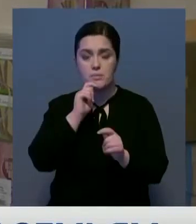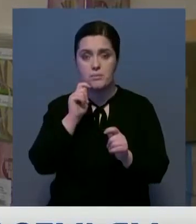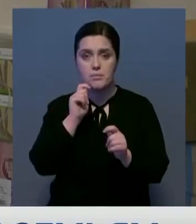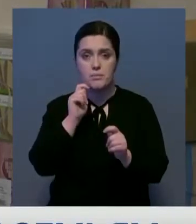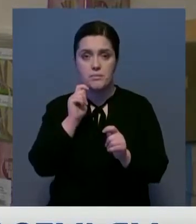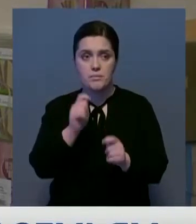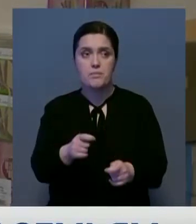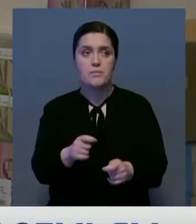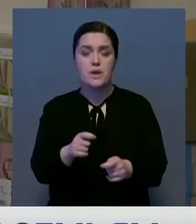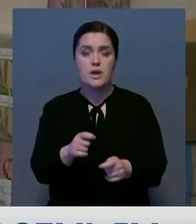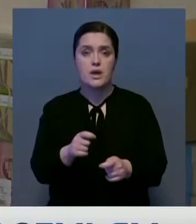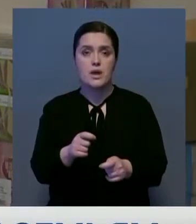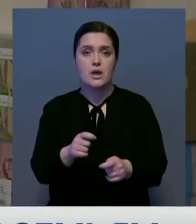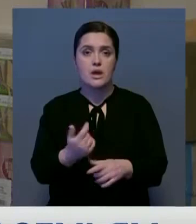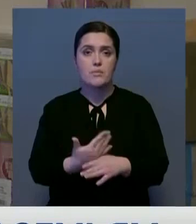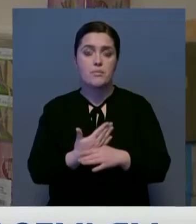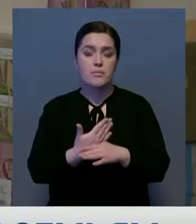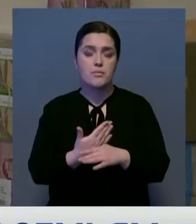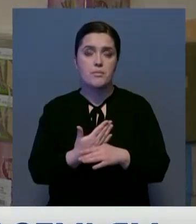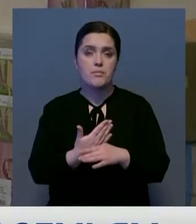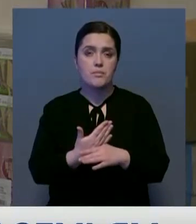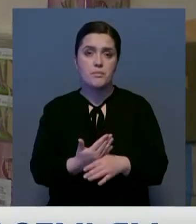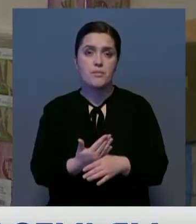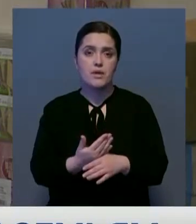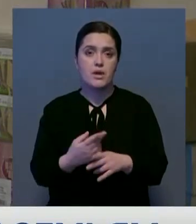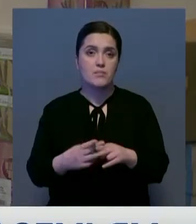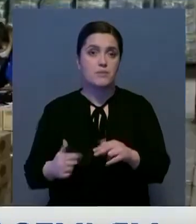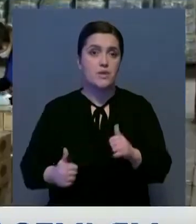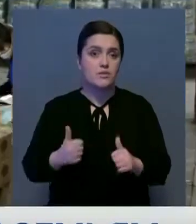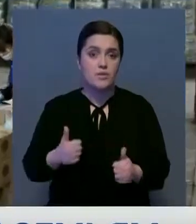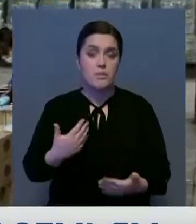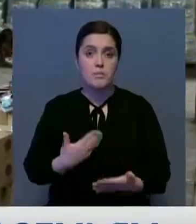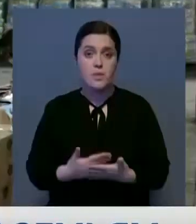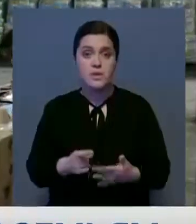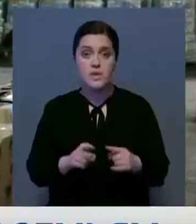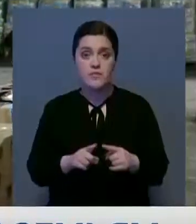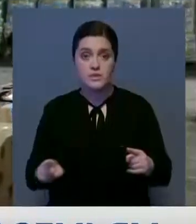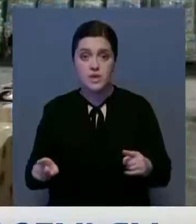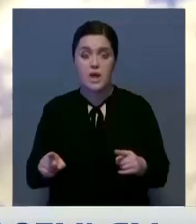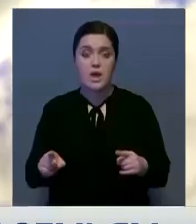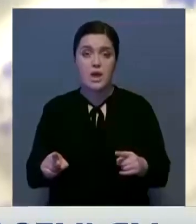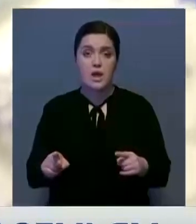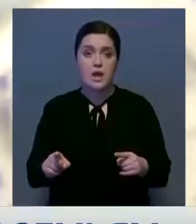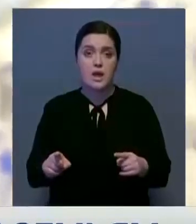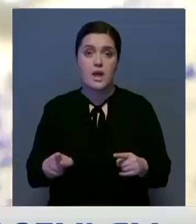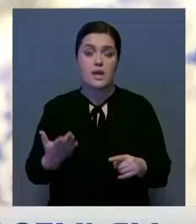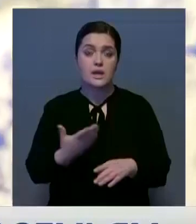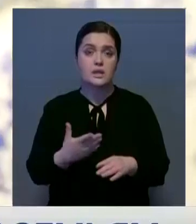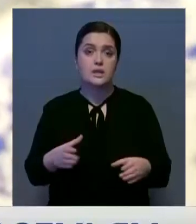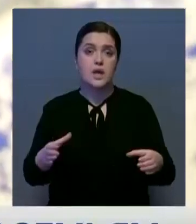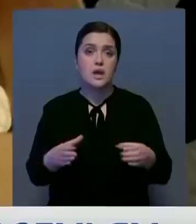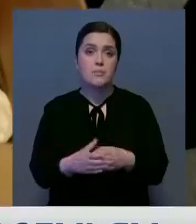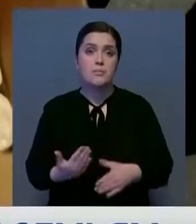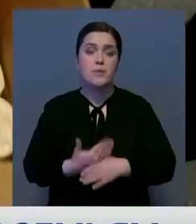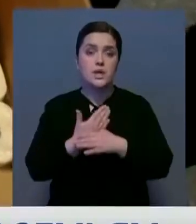волонтерят и подают, я не знаю, достойный пример. За весь период пандемии волонтеры общественного объединения помогли более 12